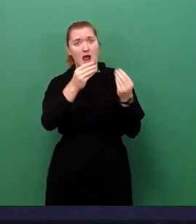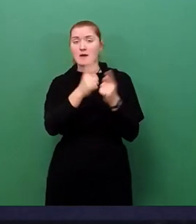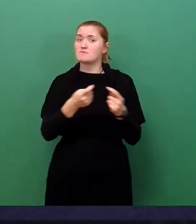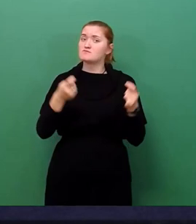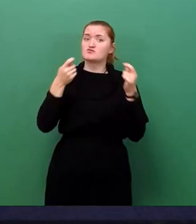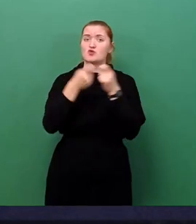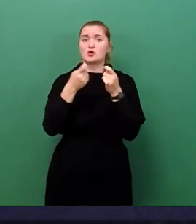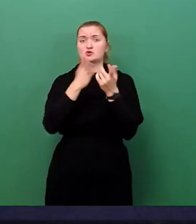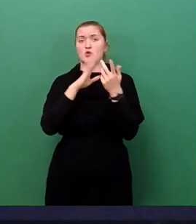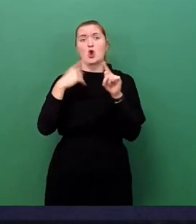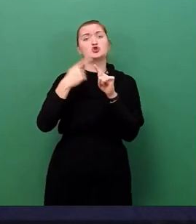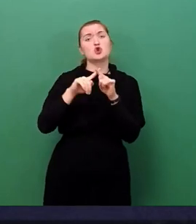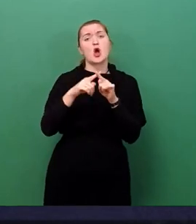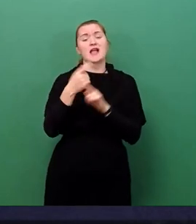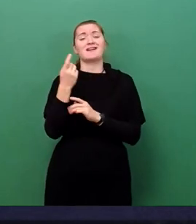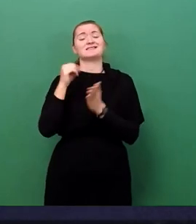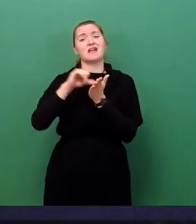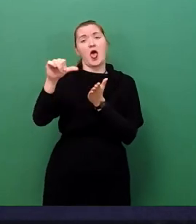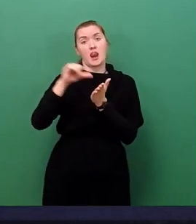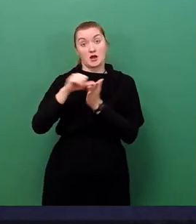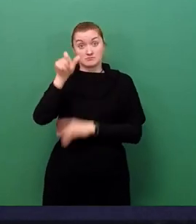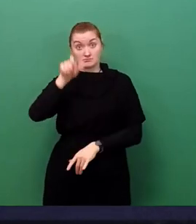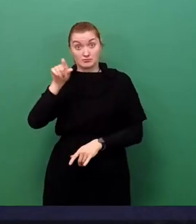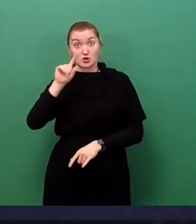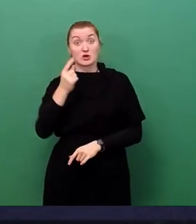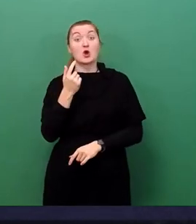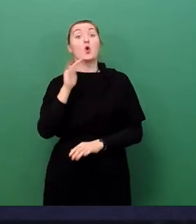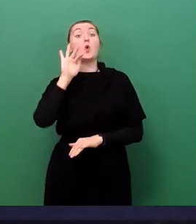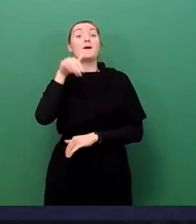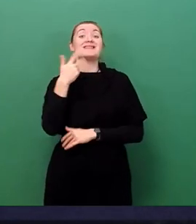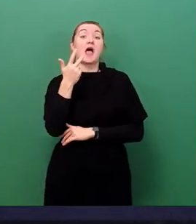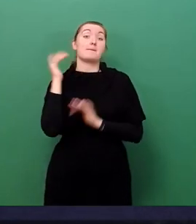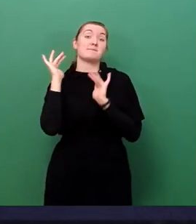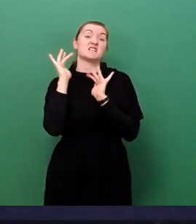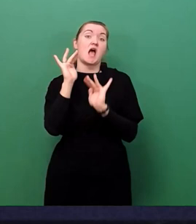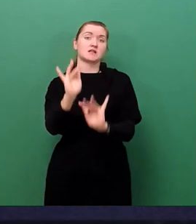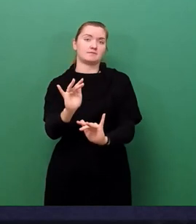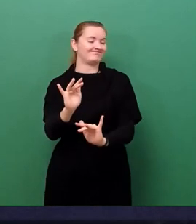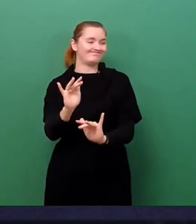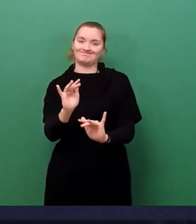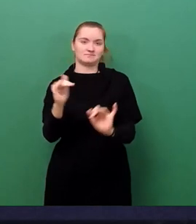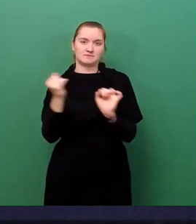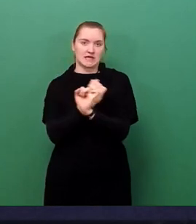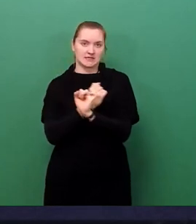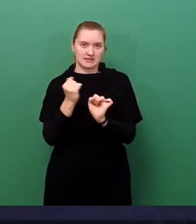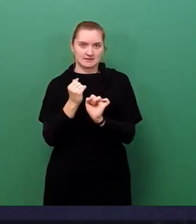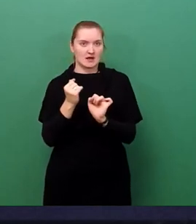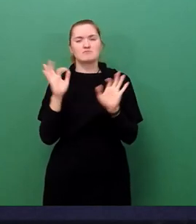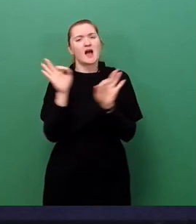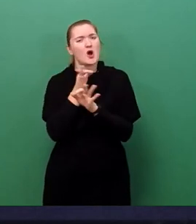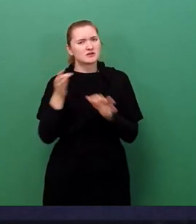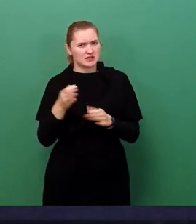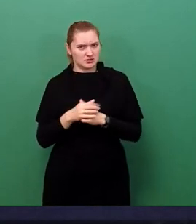Steuerzahler, wir reden über über 3 Milliarden, nicht länger angezeigt und nicht erforderlich. Das